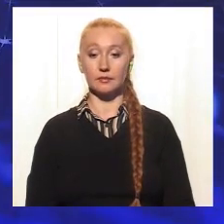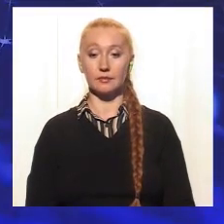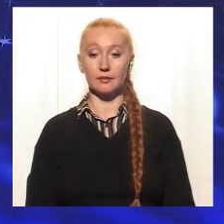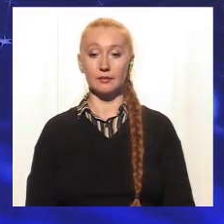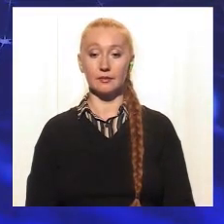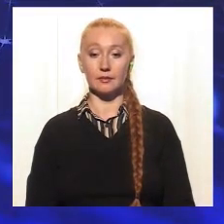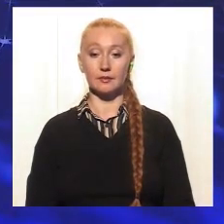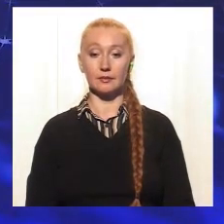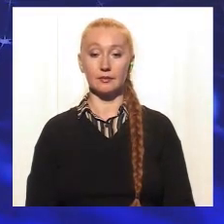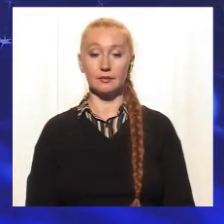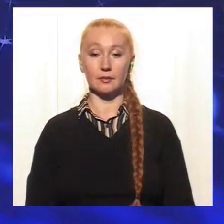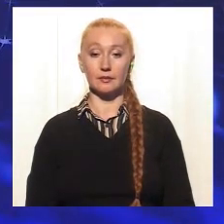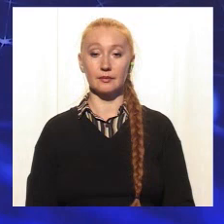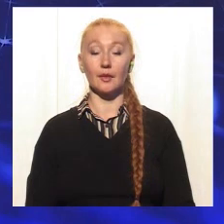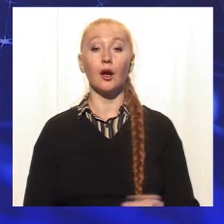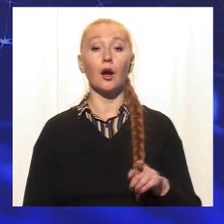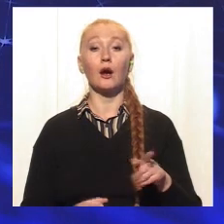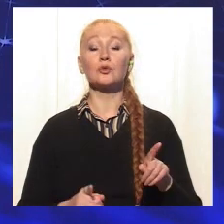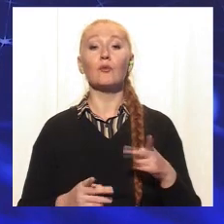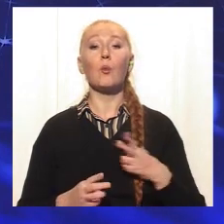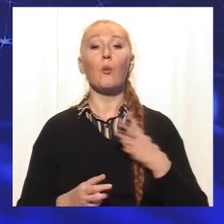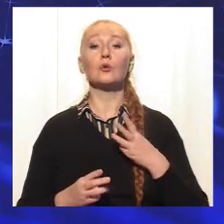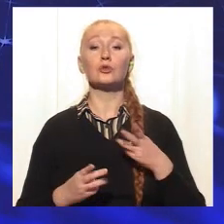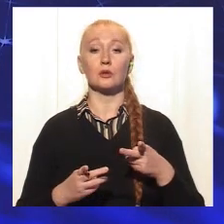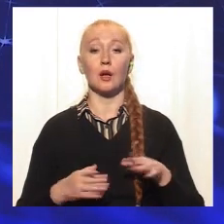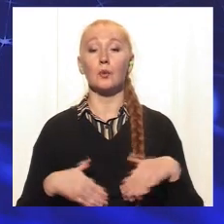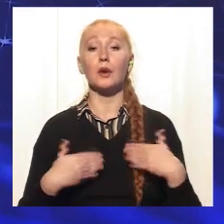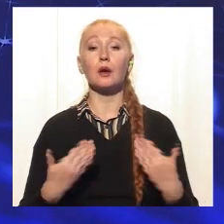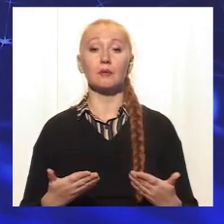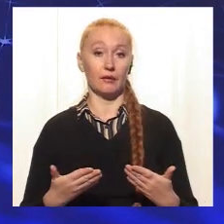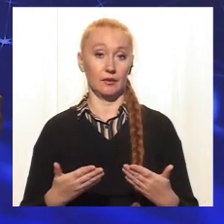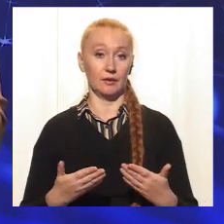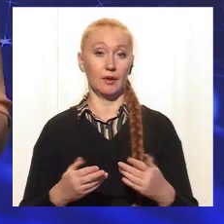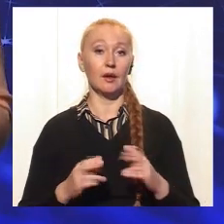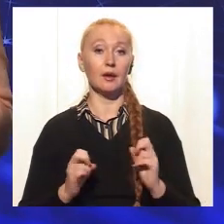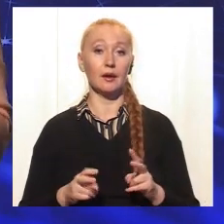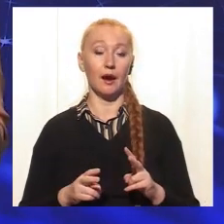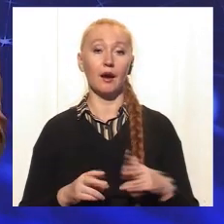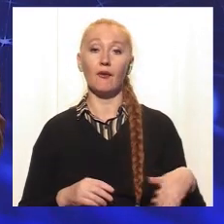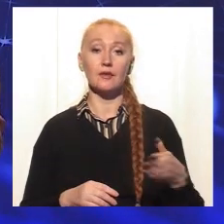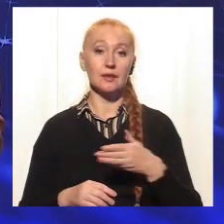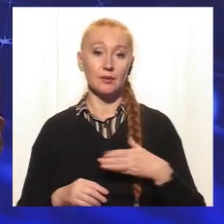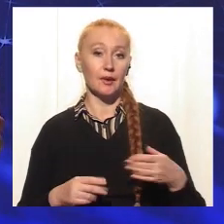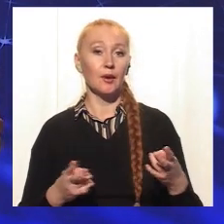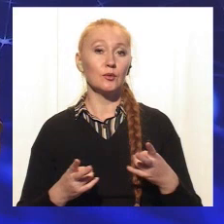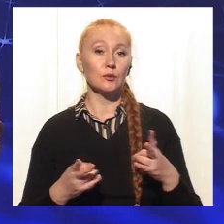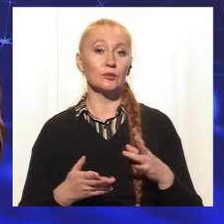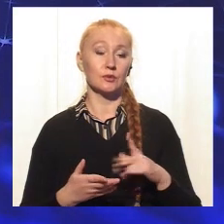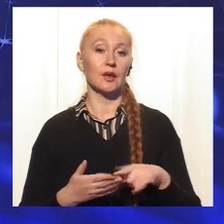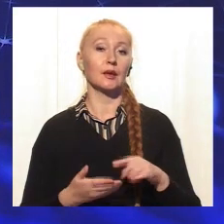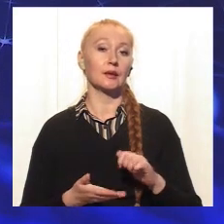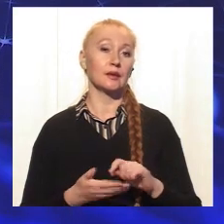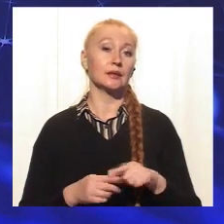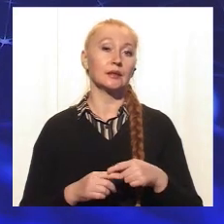наостанок, что бы вы побажали, что бы вы порекомендували, как усім нам, что необходимо сделать, чтобы